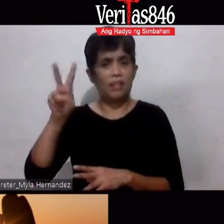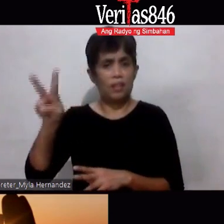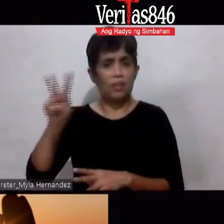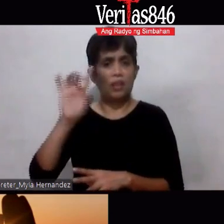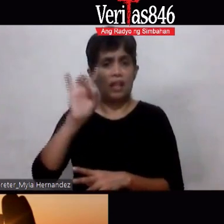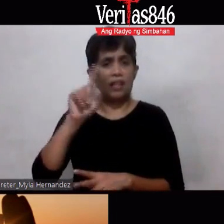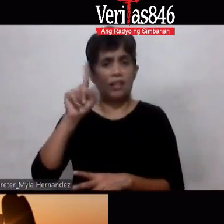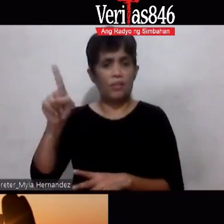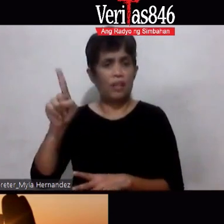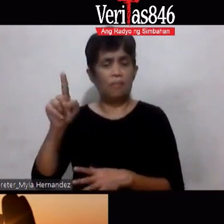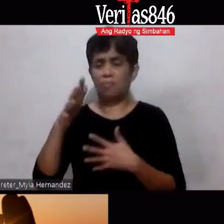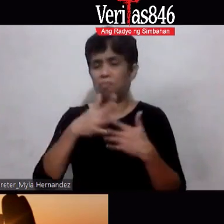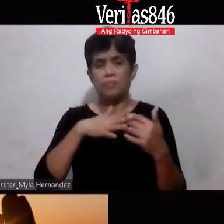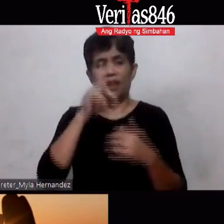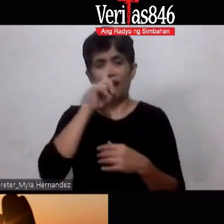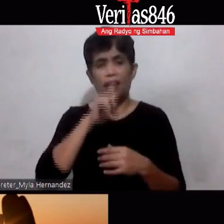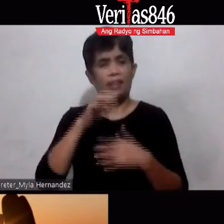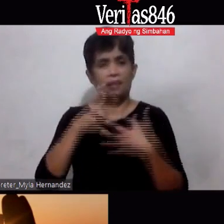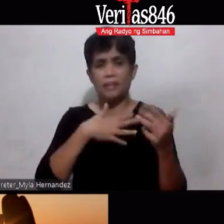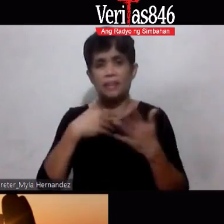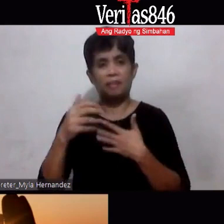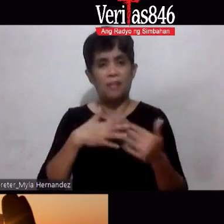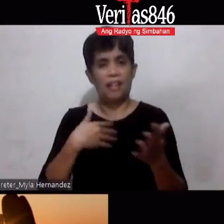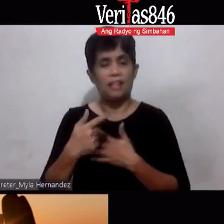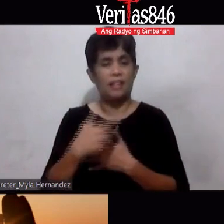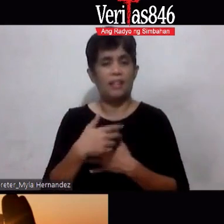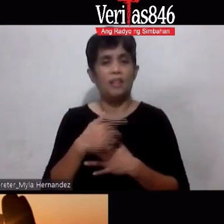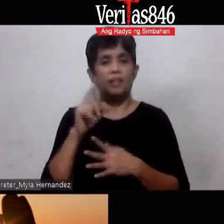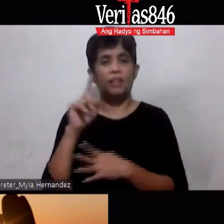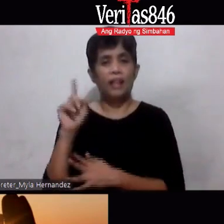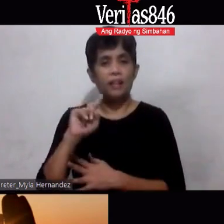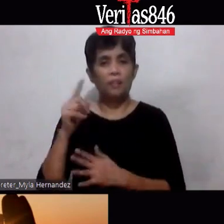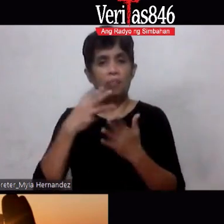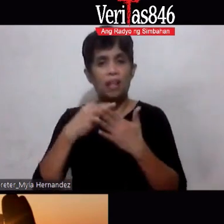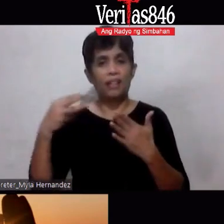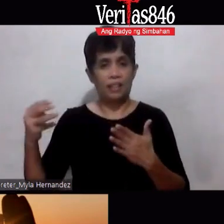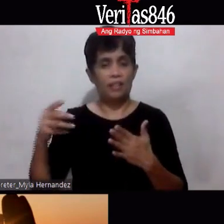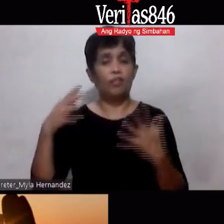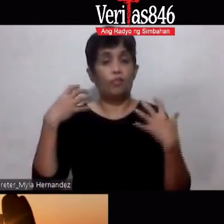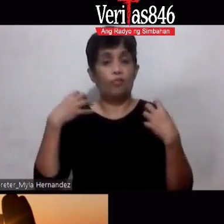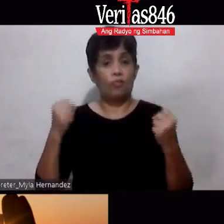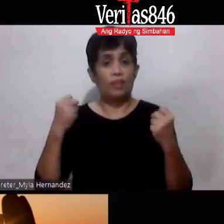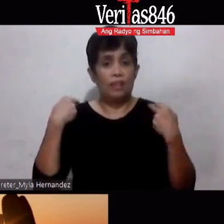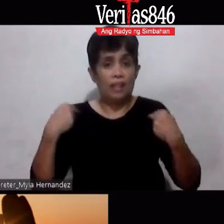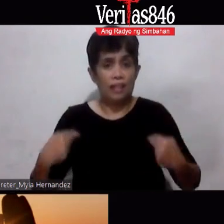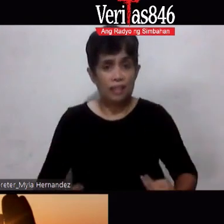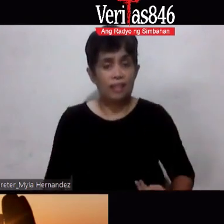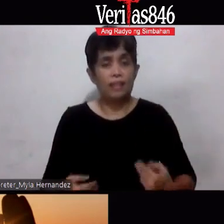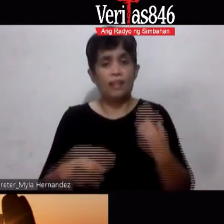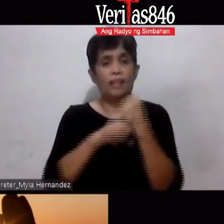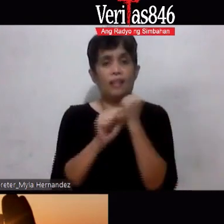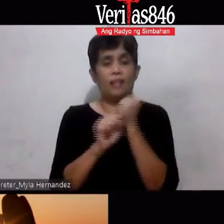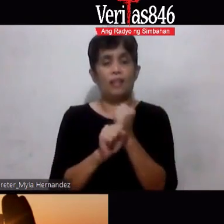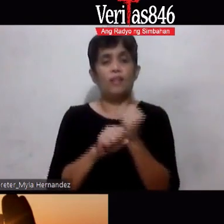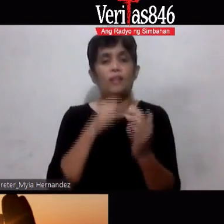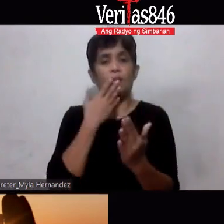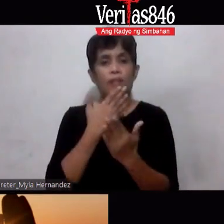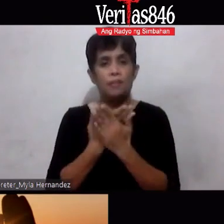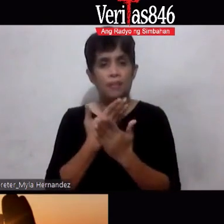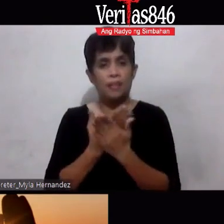it doesn't matter what matters is malusog kayo at nakakagawa kayo ng mabuti